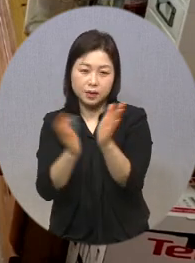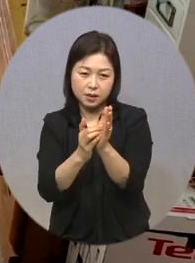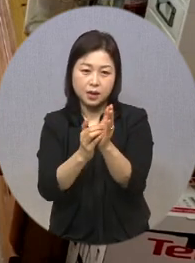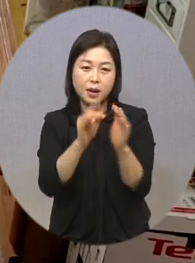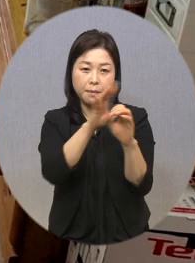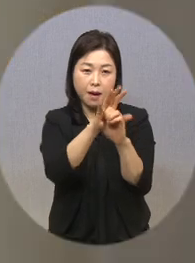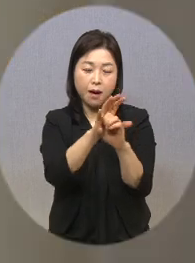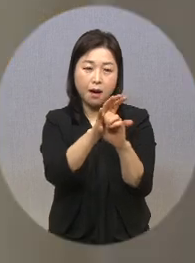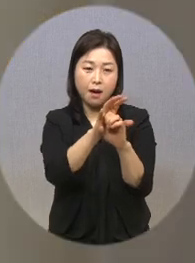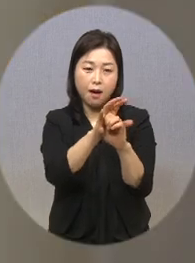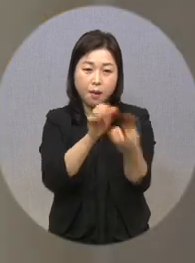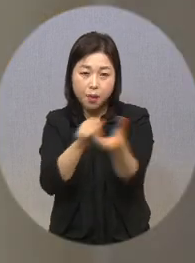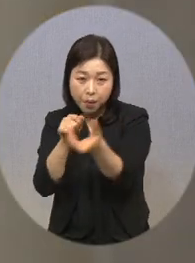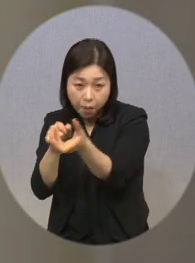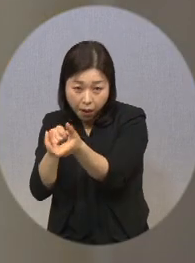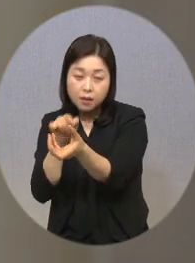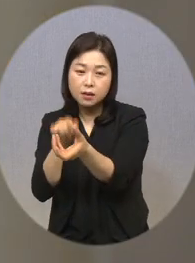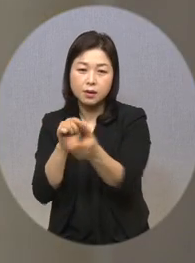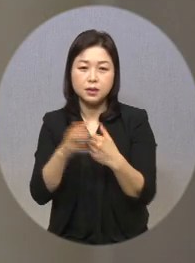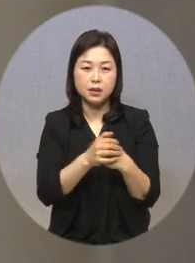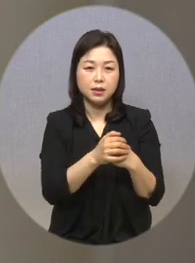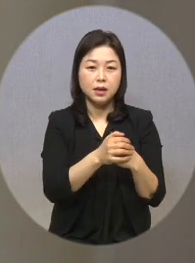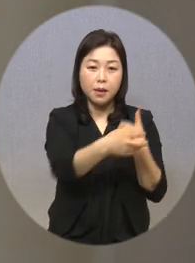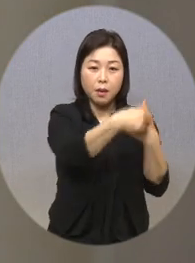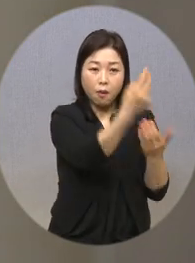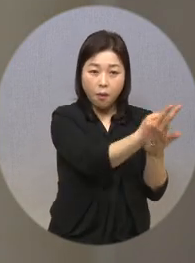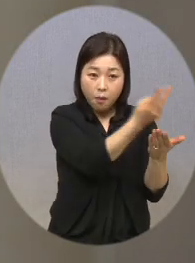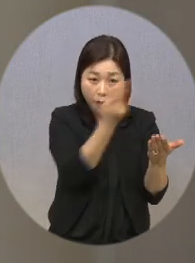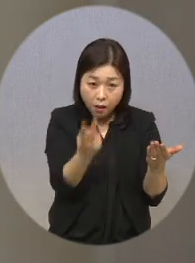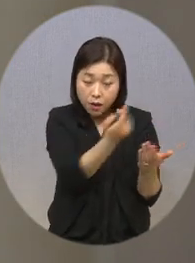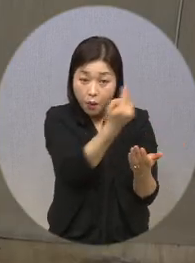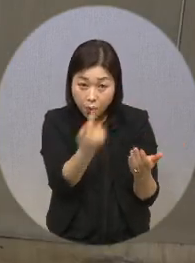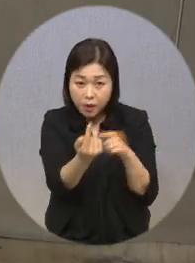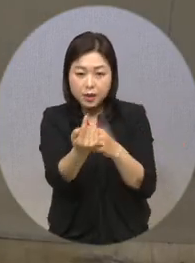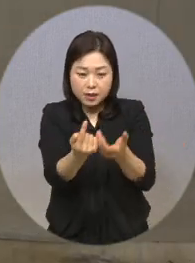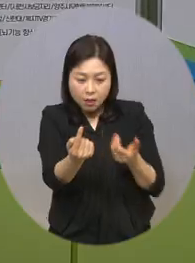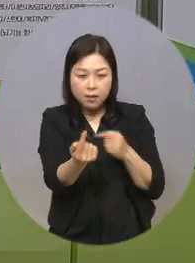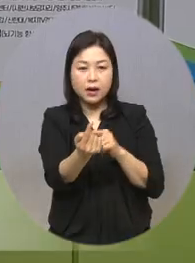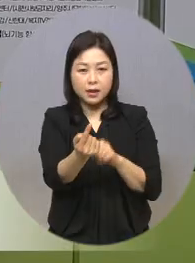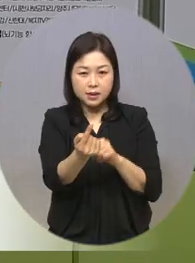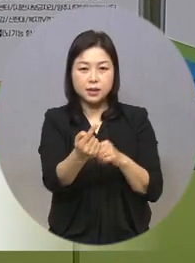대상자 퇴원 전까지 주기적으로 계속 진행됩니다.